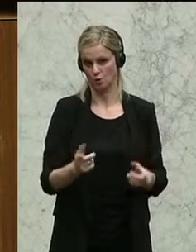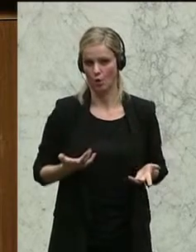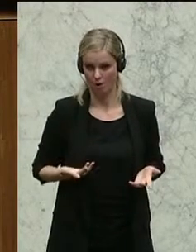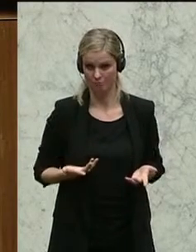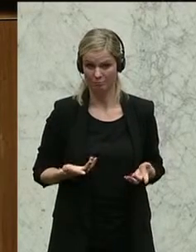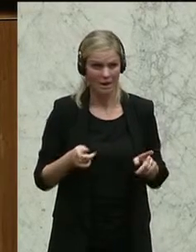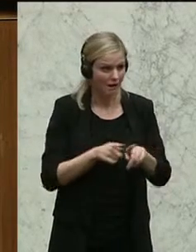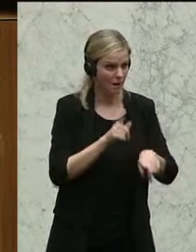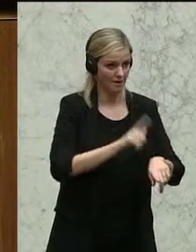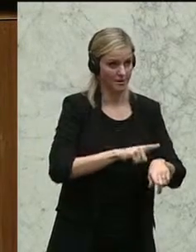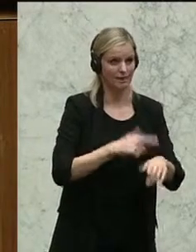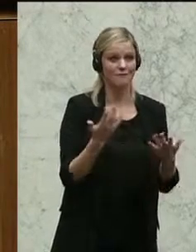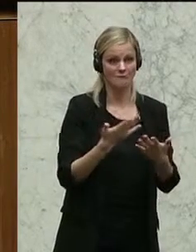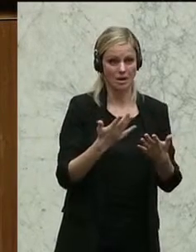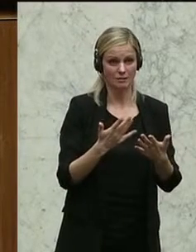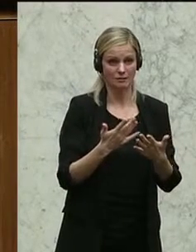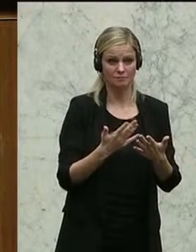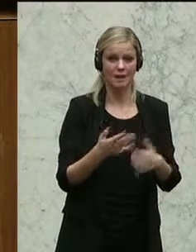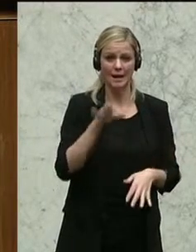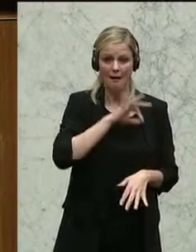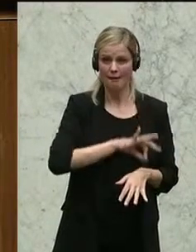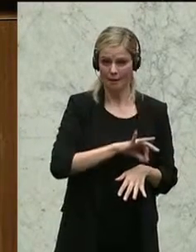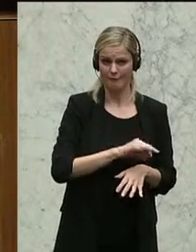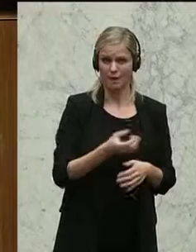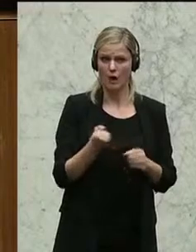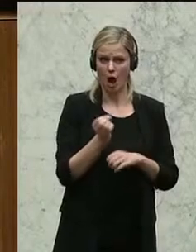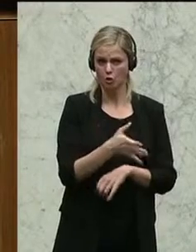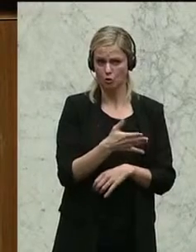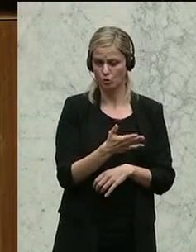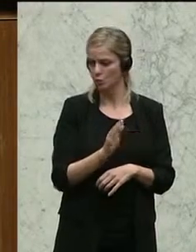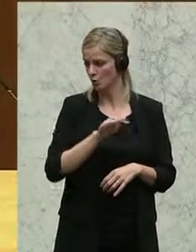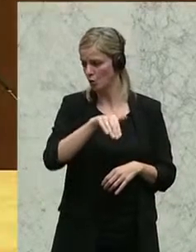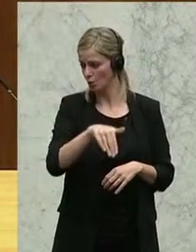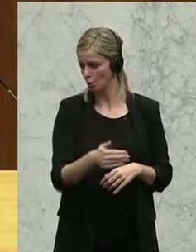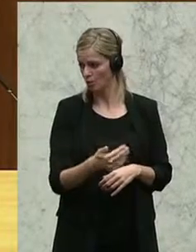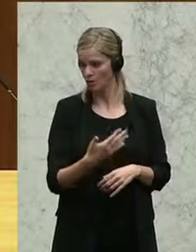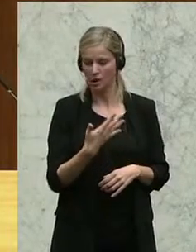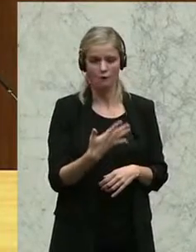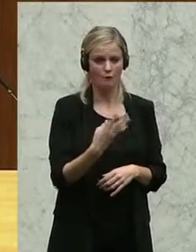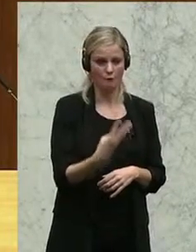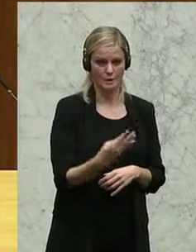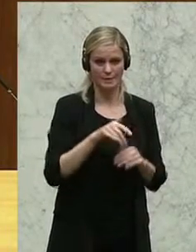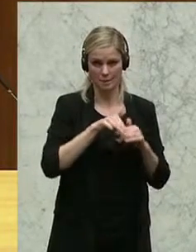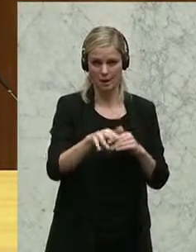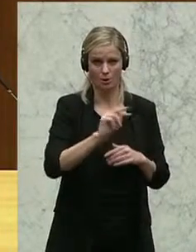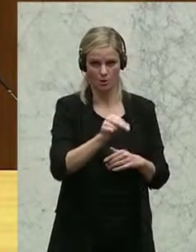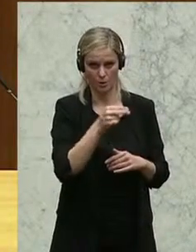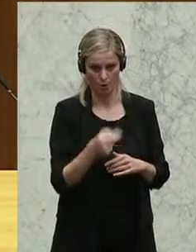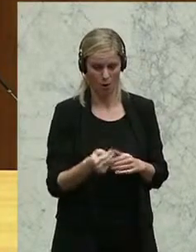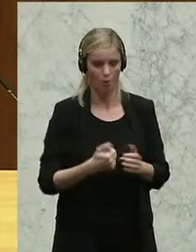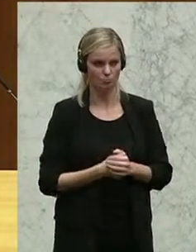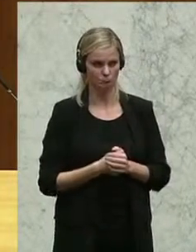schüttet man eine Gewinnausschüttung von 45 Millionen Euro aus. Das ist mir nicht verständlich. Des